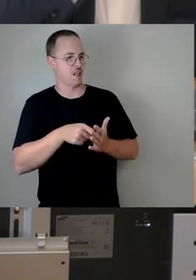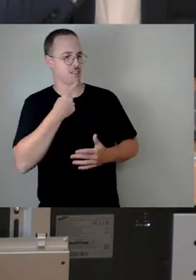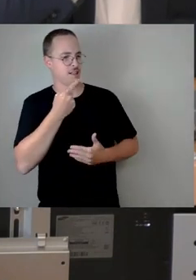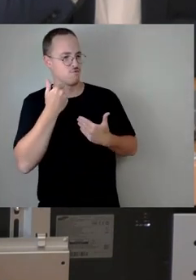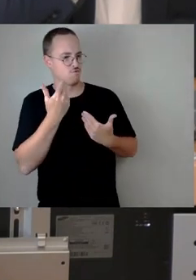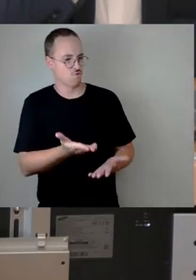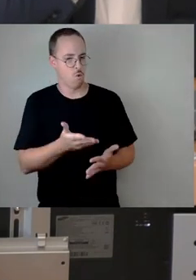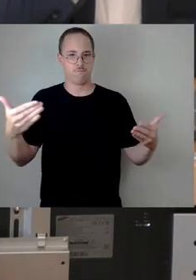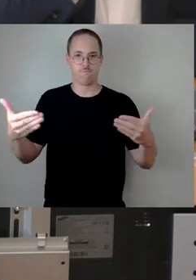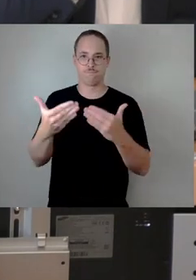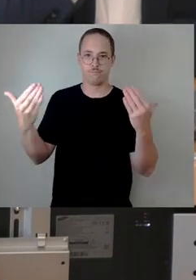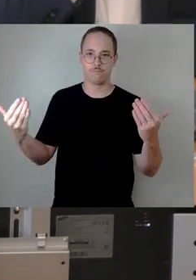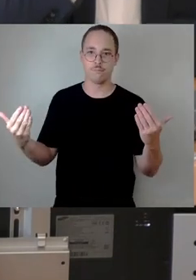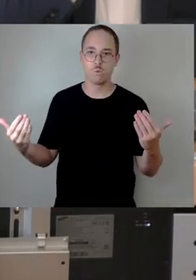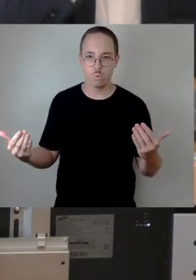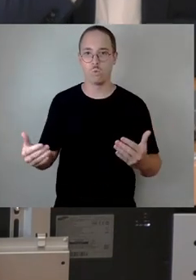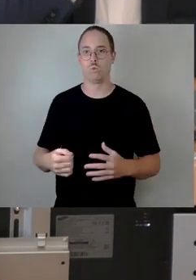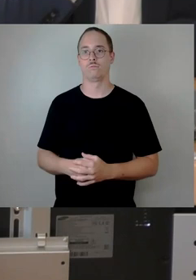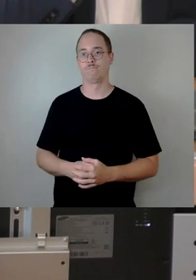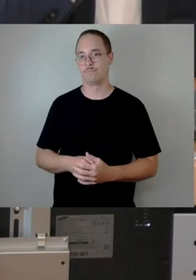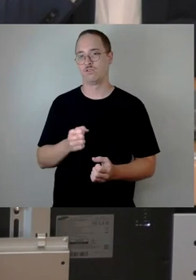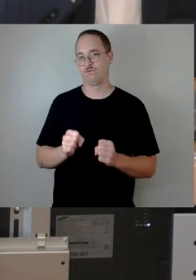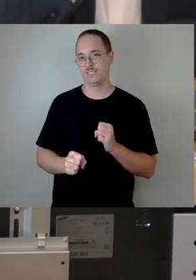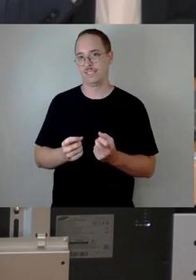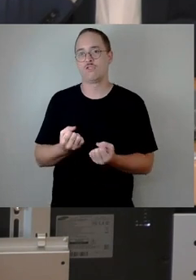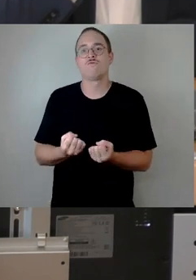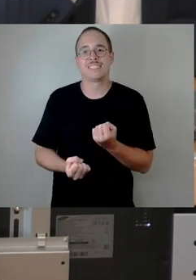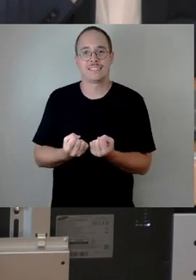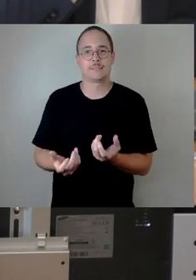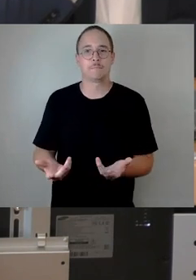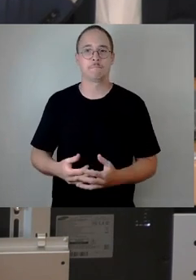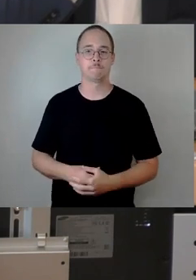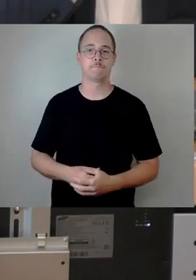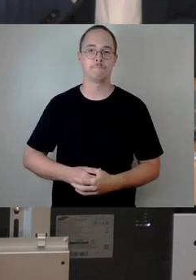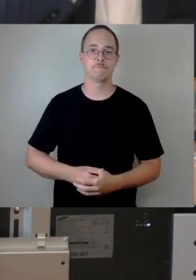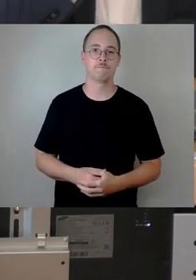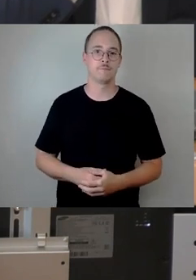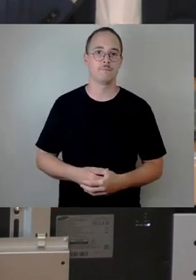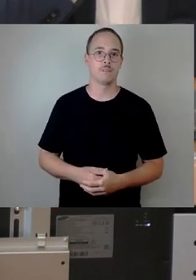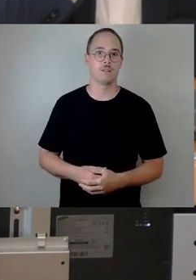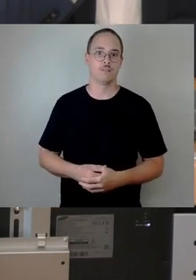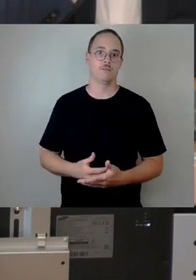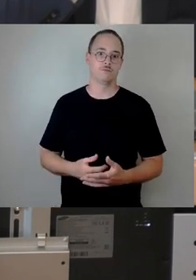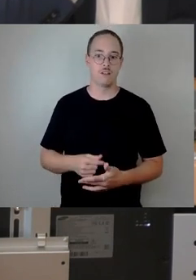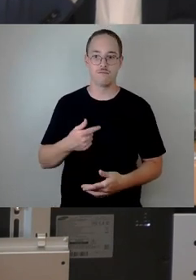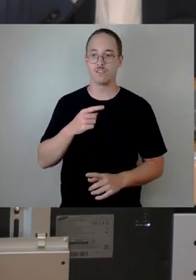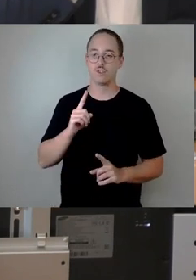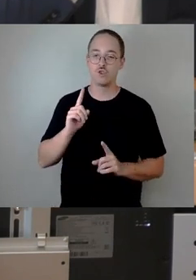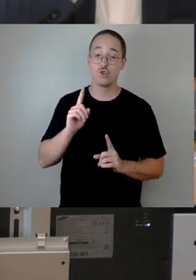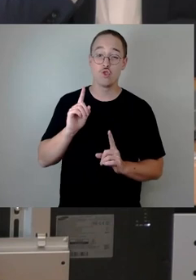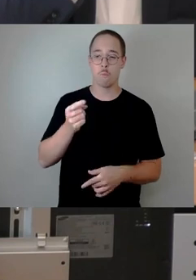Meine sehr geehrten Damen und Herren, und das muss ich nicht extra betonen, es liegen große Aufgaben vor uns.